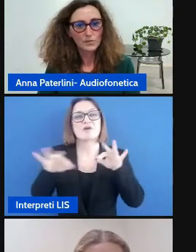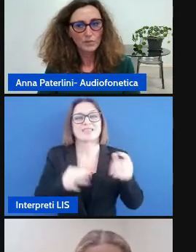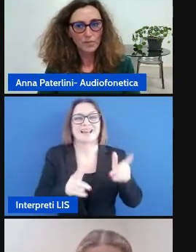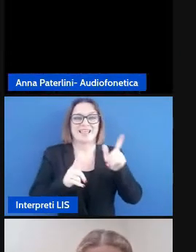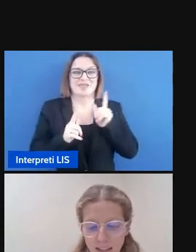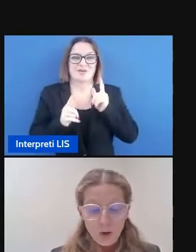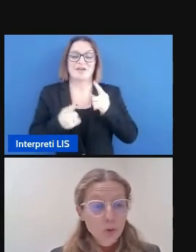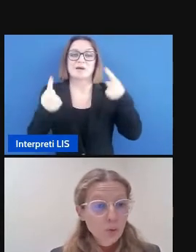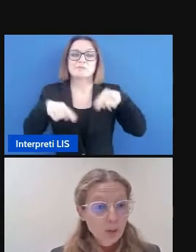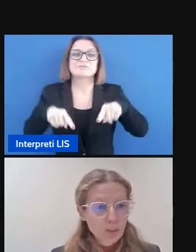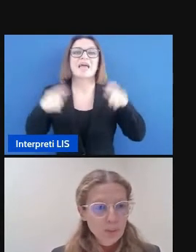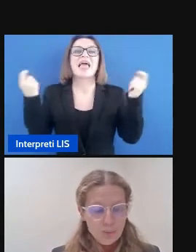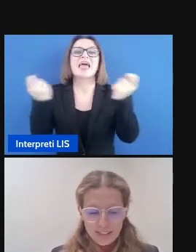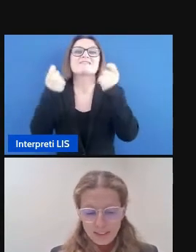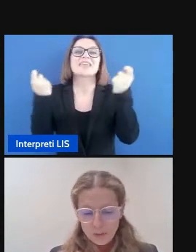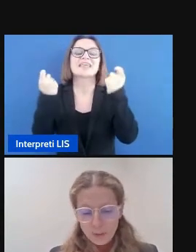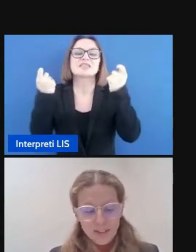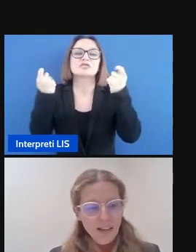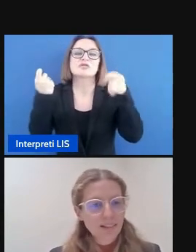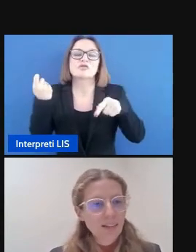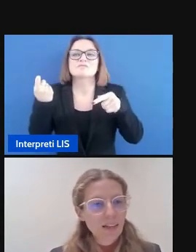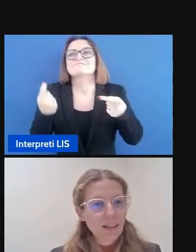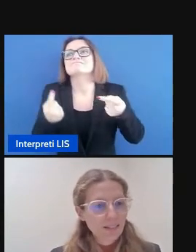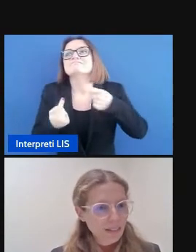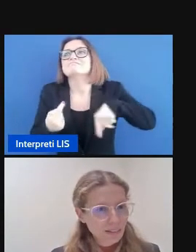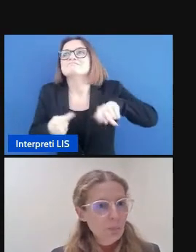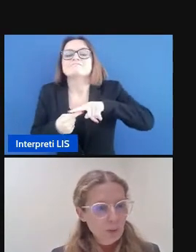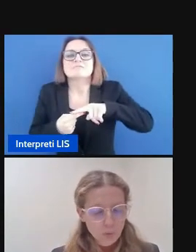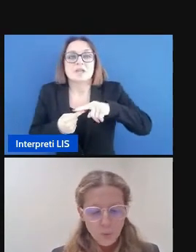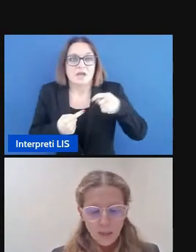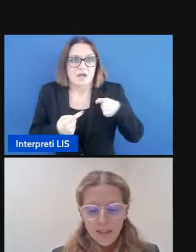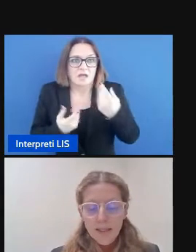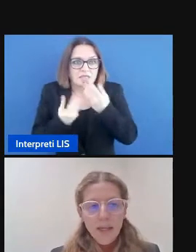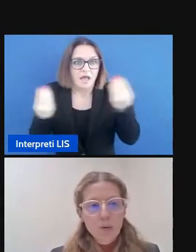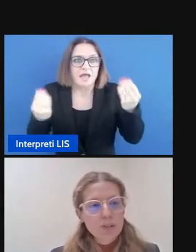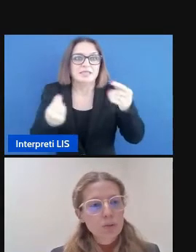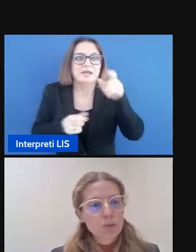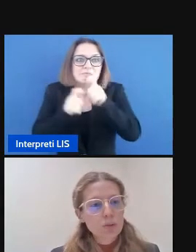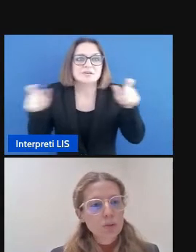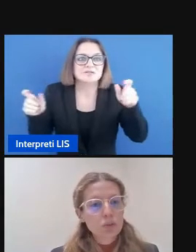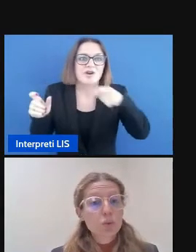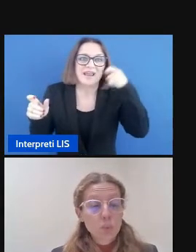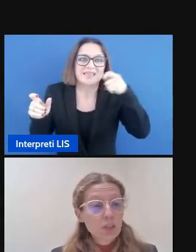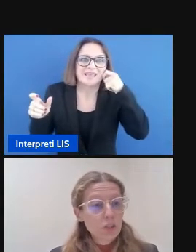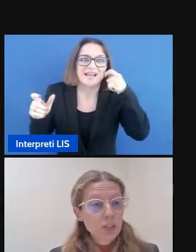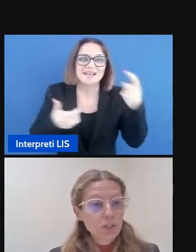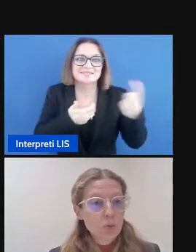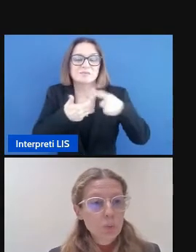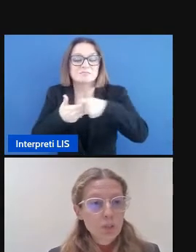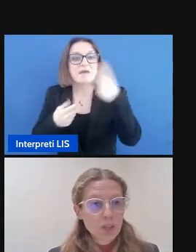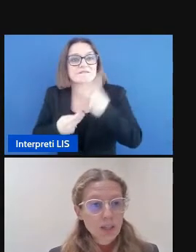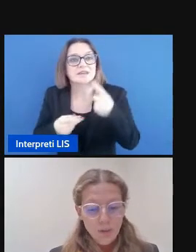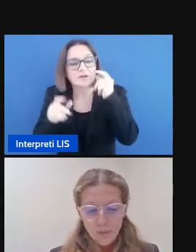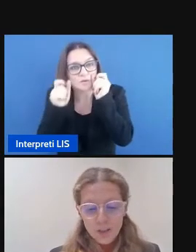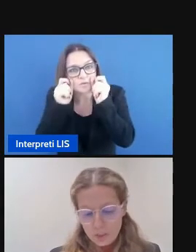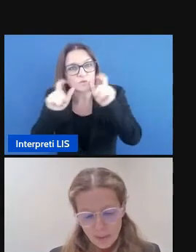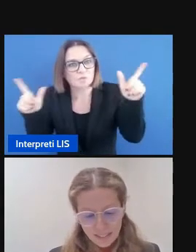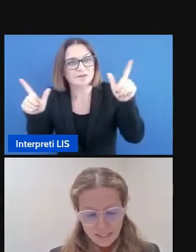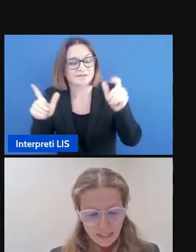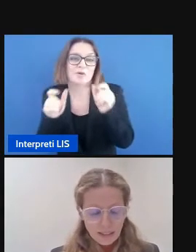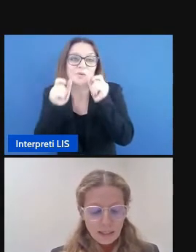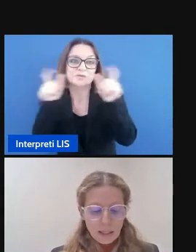che ha raccolto abbiamo sentito l'interesse di tante persone e questo ci stupisce ci stupisce